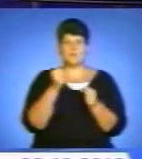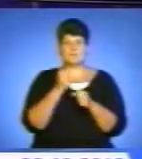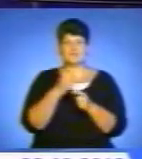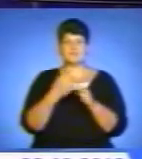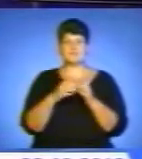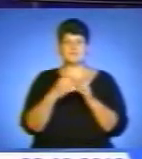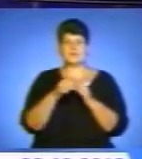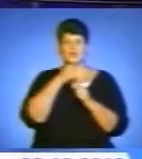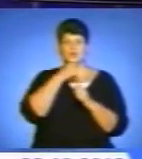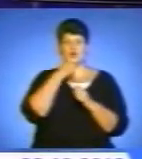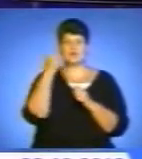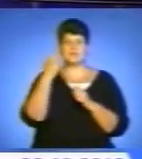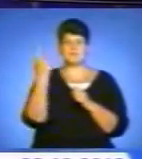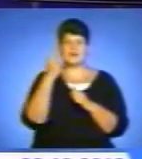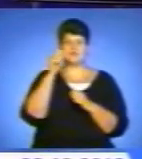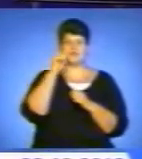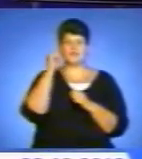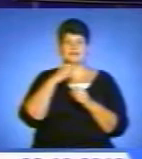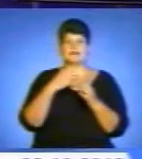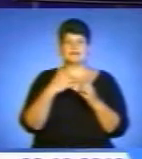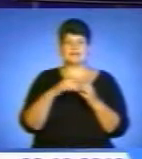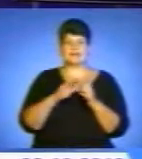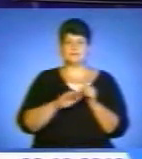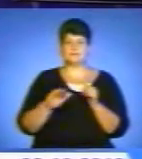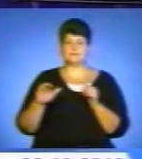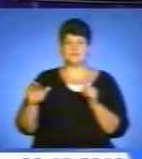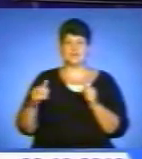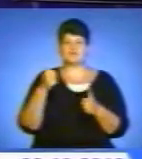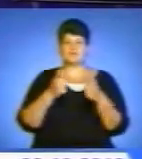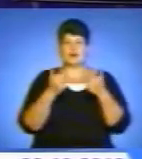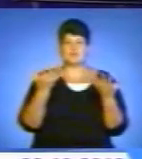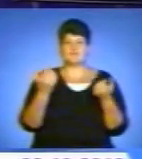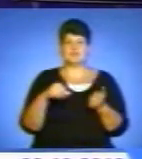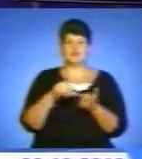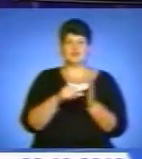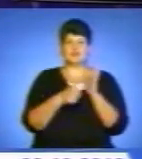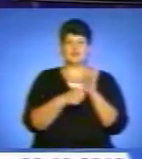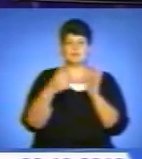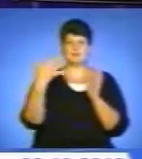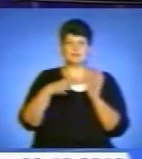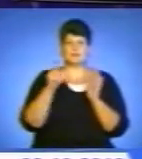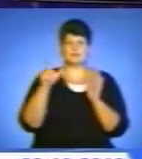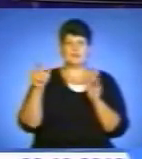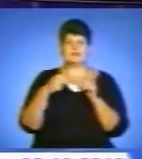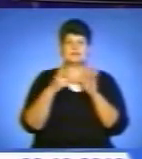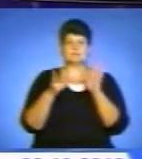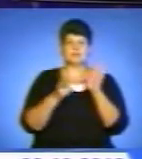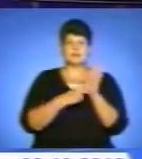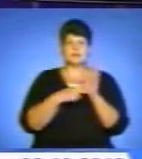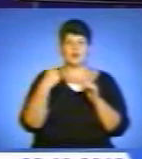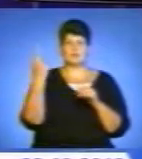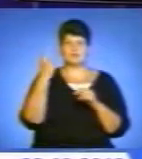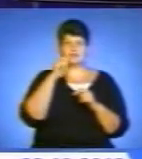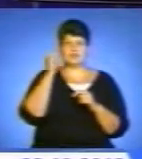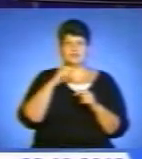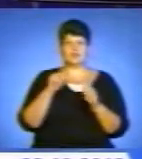серед дорослих та першість України серед школярів. У змаганнях взяли участь 650 осіб з 18 областей України. Честь